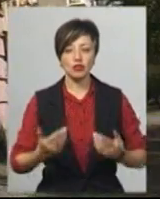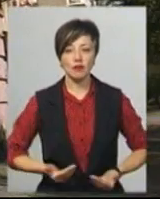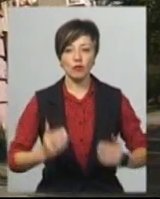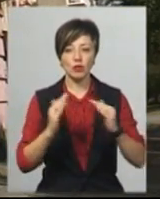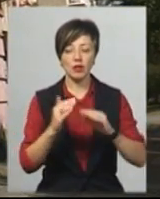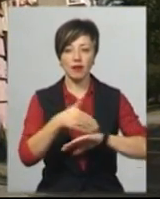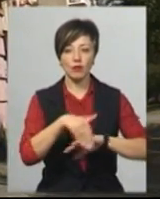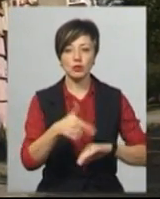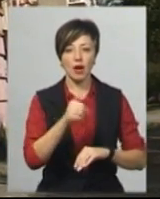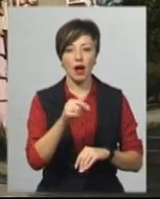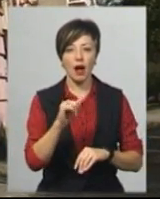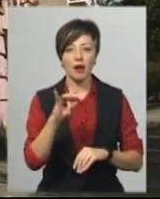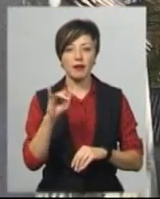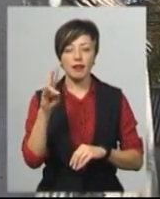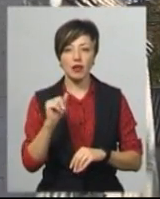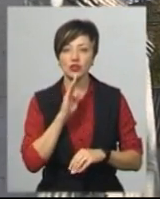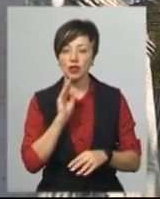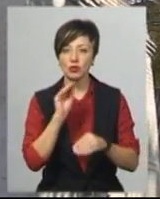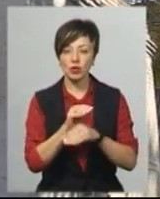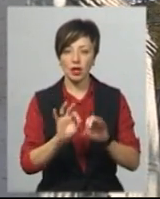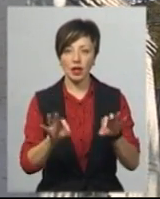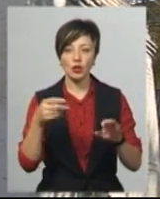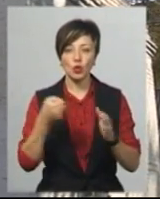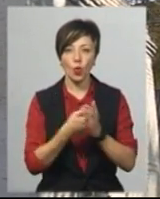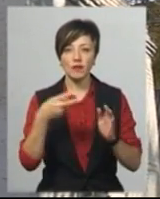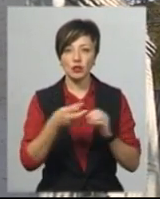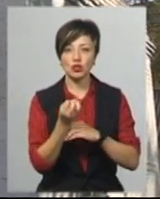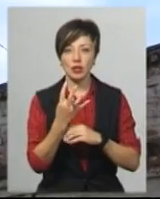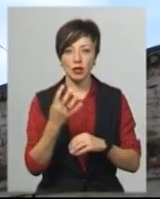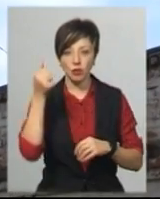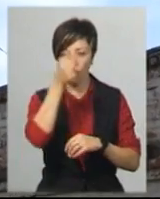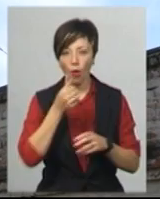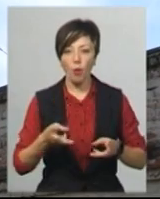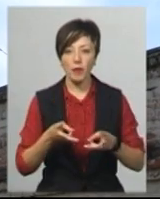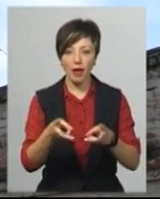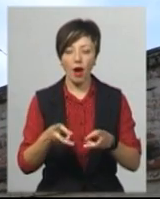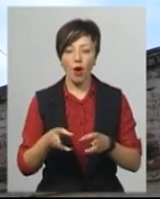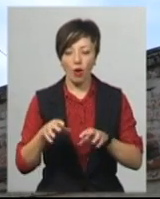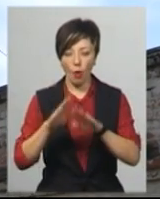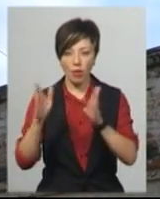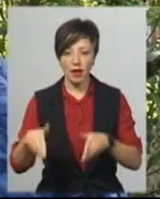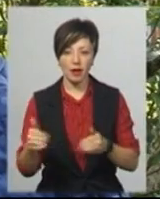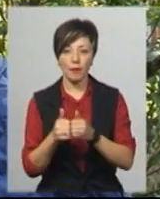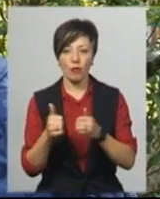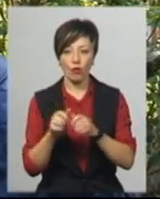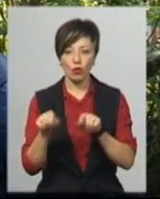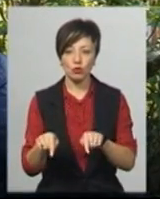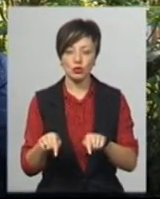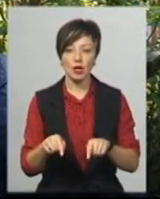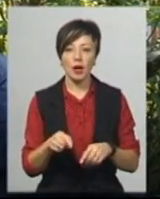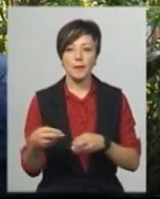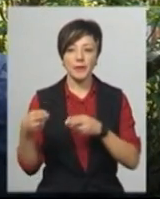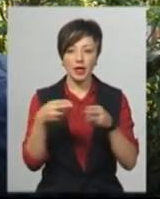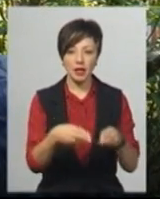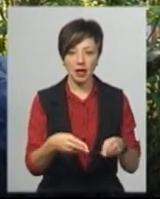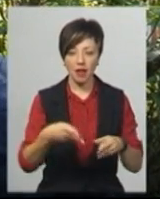будинку на вулиці Гагаріна. Жінка додає, до 2014 року опалювала будинок котельня, яка розташована поруч. Вони приїхали